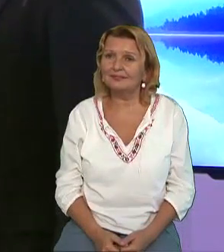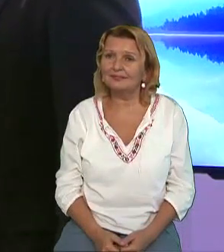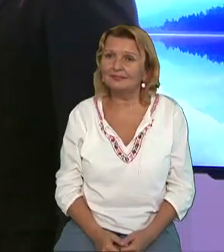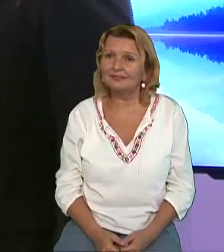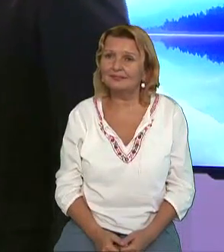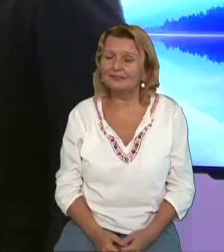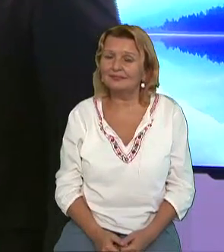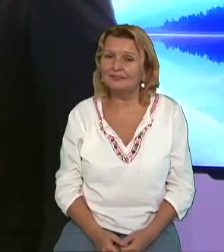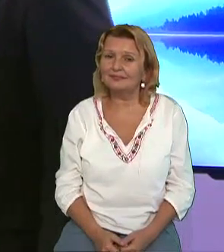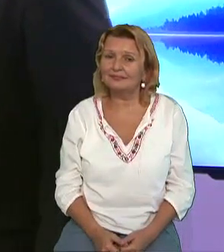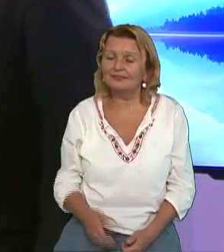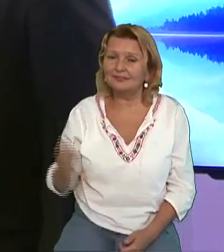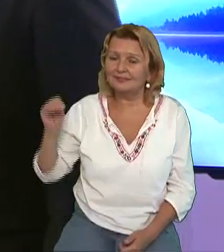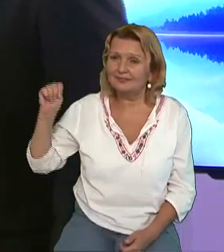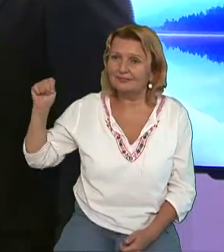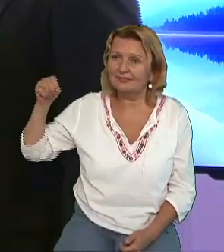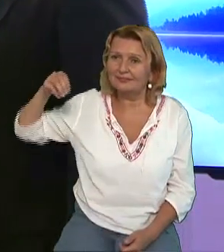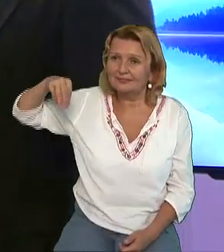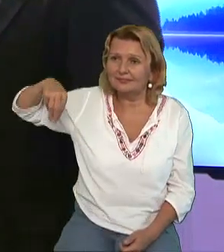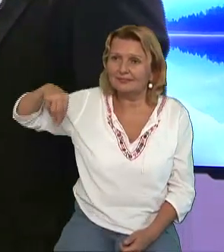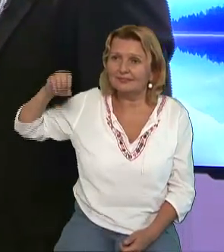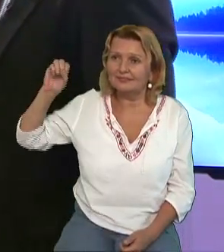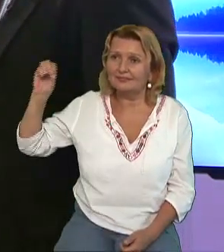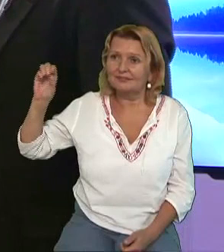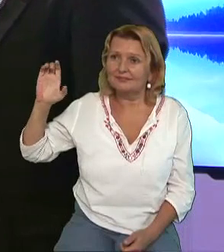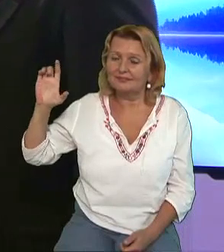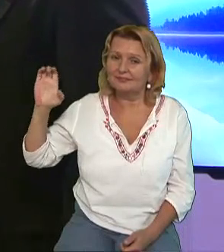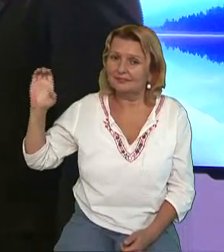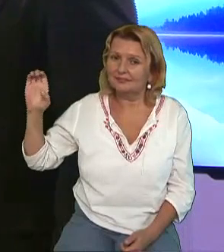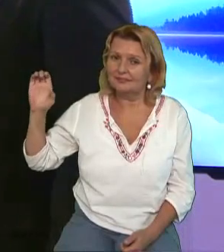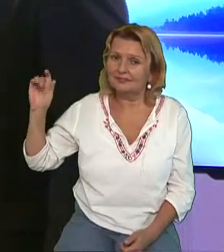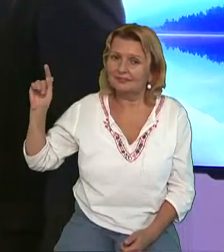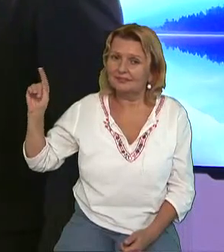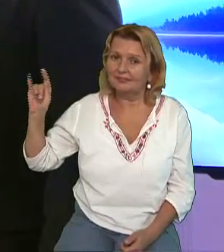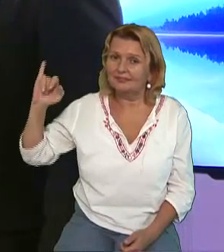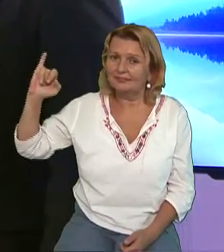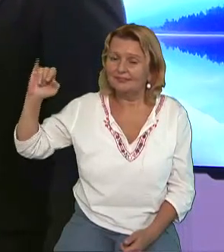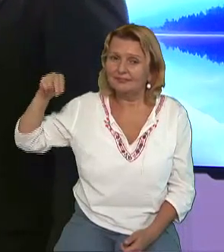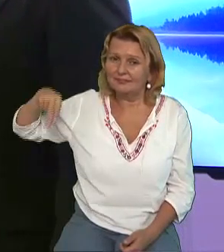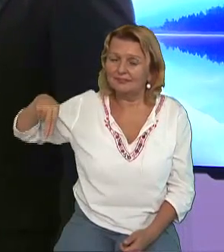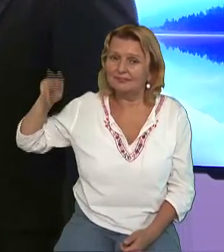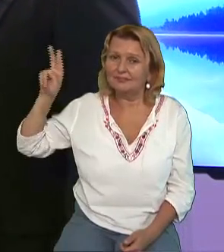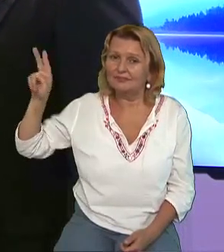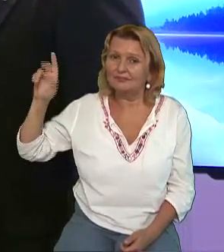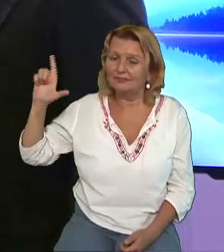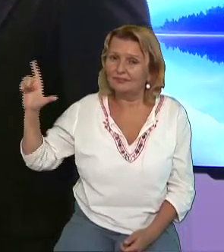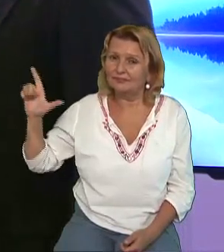Zmochinul care doi de ani A fost uscat